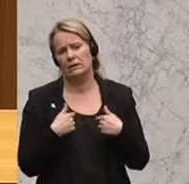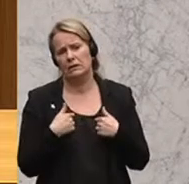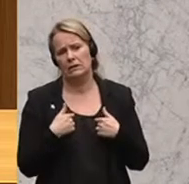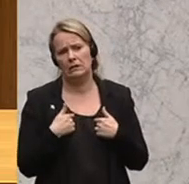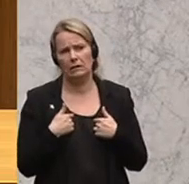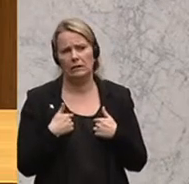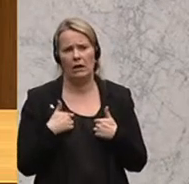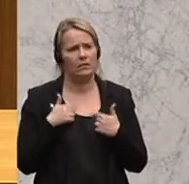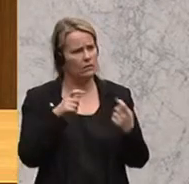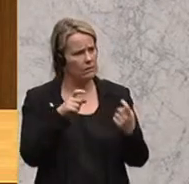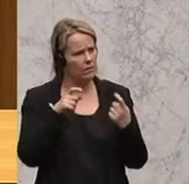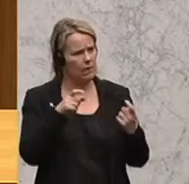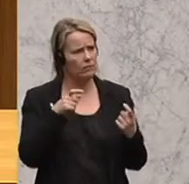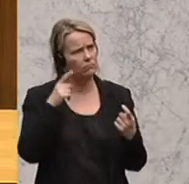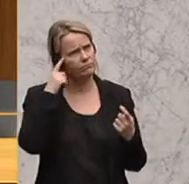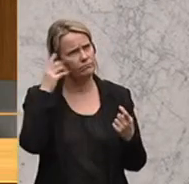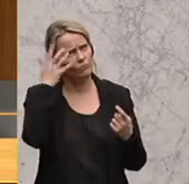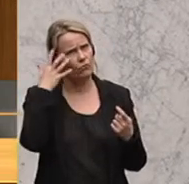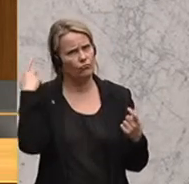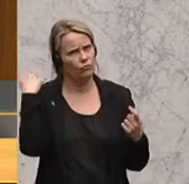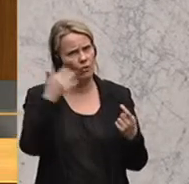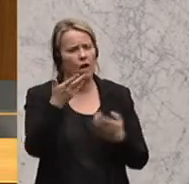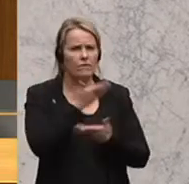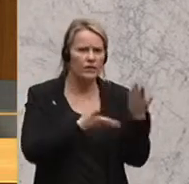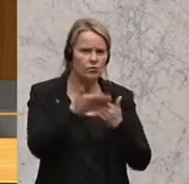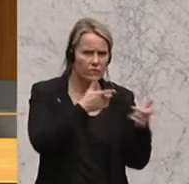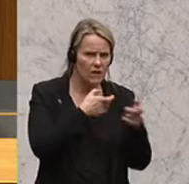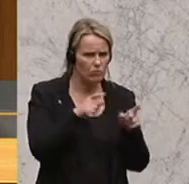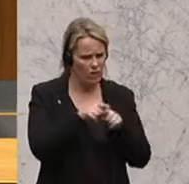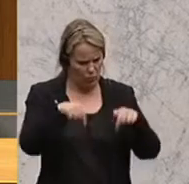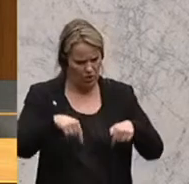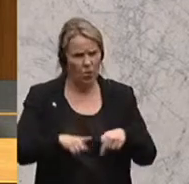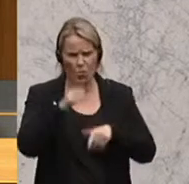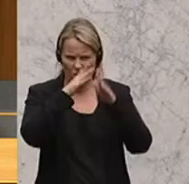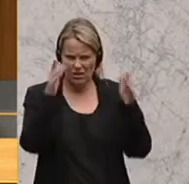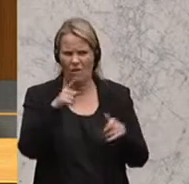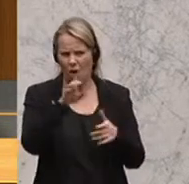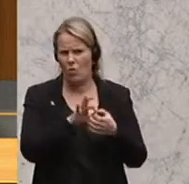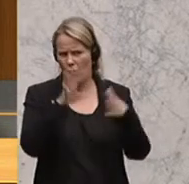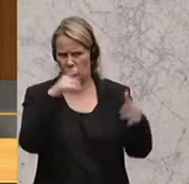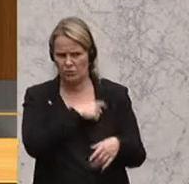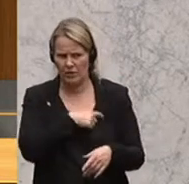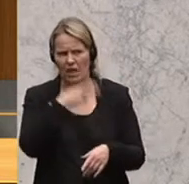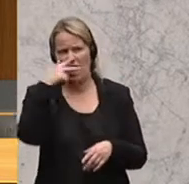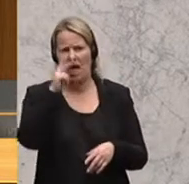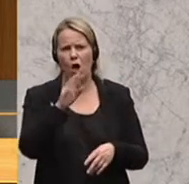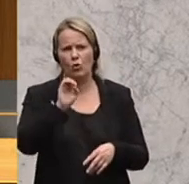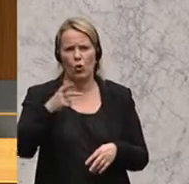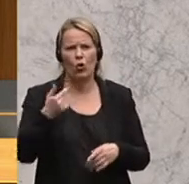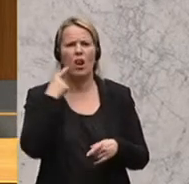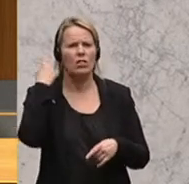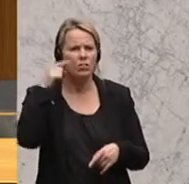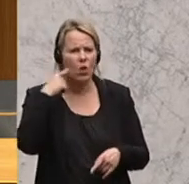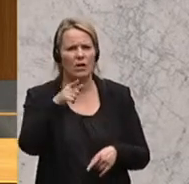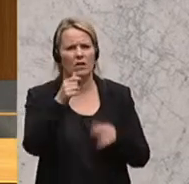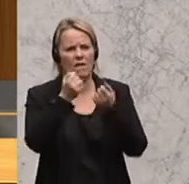Debatten Revue passieren lasse im Wirtschaftsausschuss, auch hier im Hohen Haus, insbesondere von den Oppositionsparteien, von meinem Köchel, von den Neos, von den